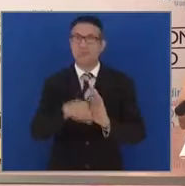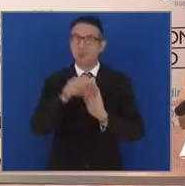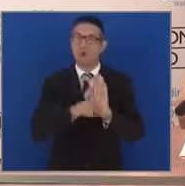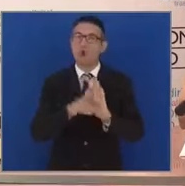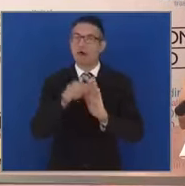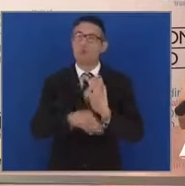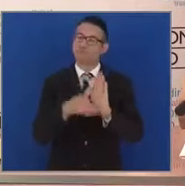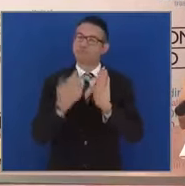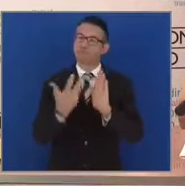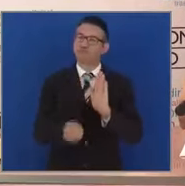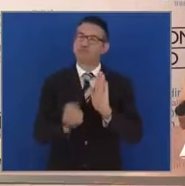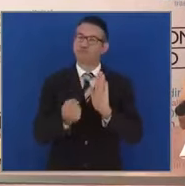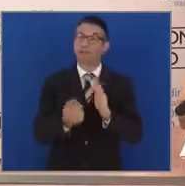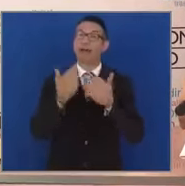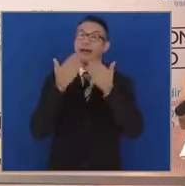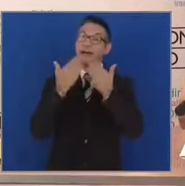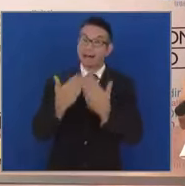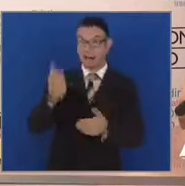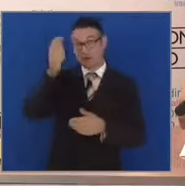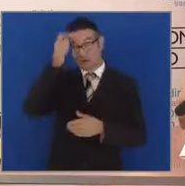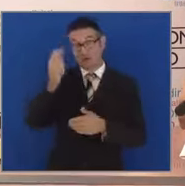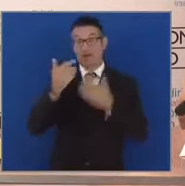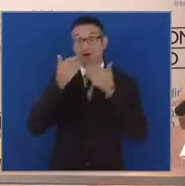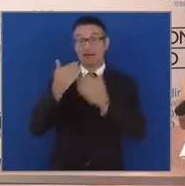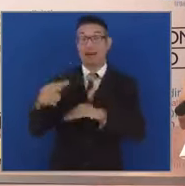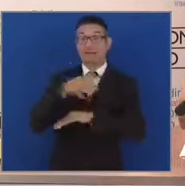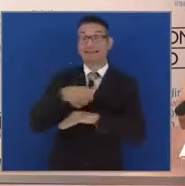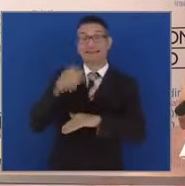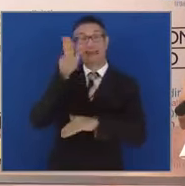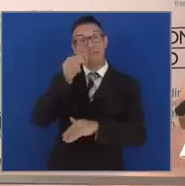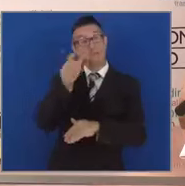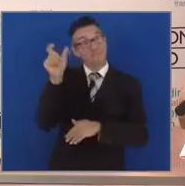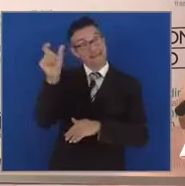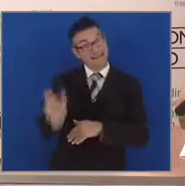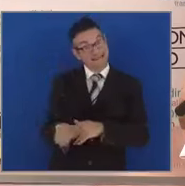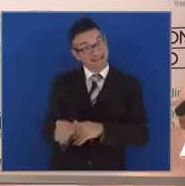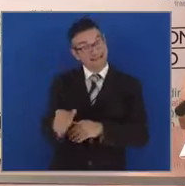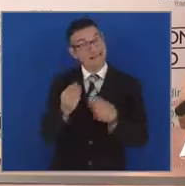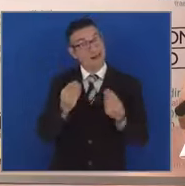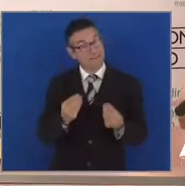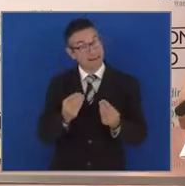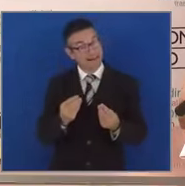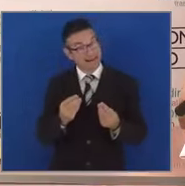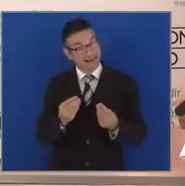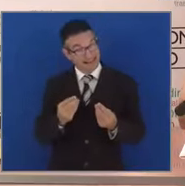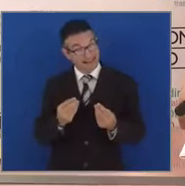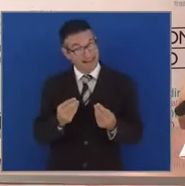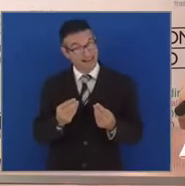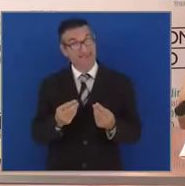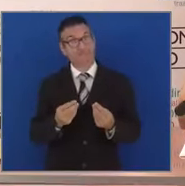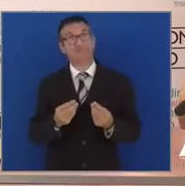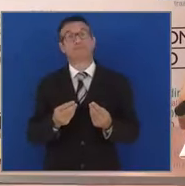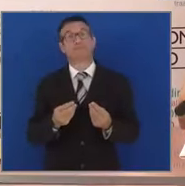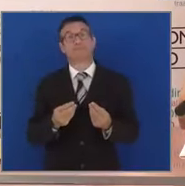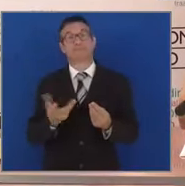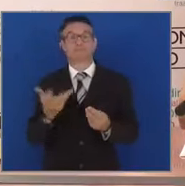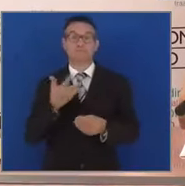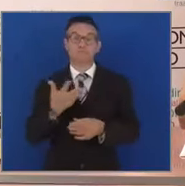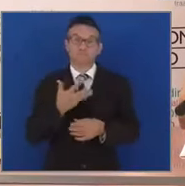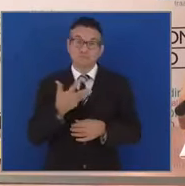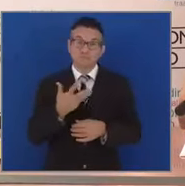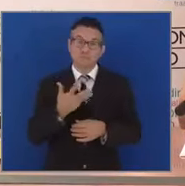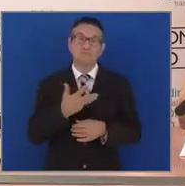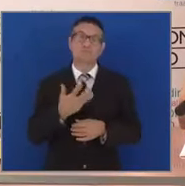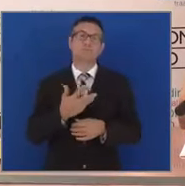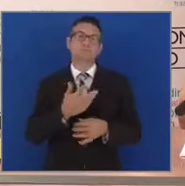Ringrazio il Governo e la Ministra perché, ripeto, anche rispetto a critiche che ci sono